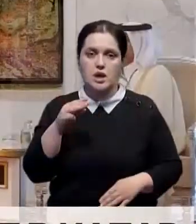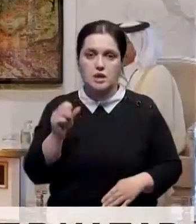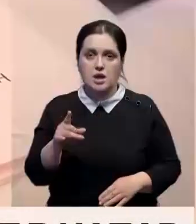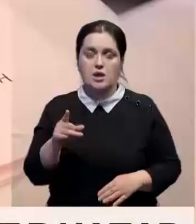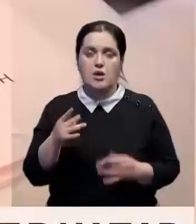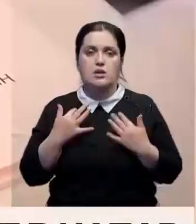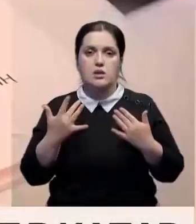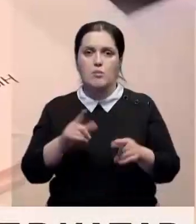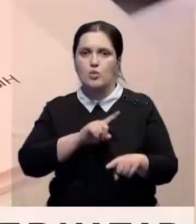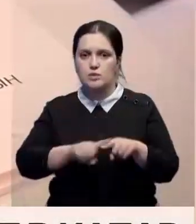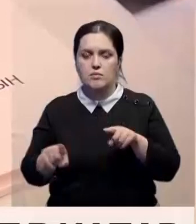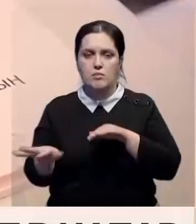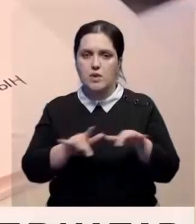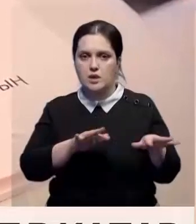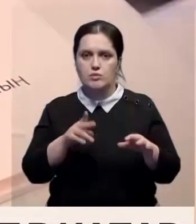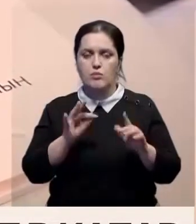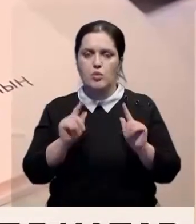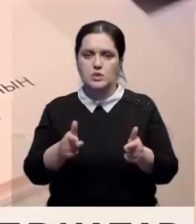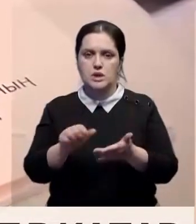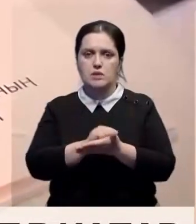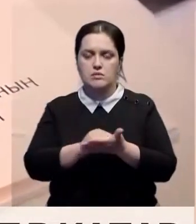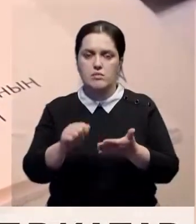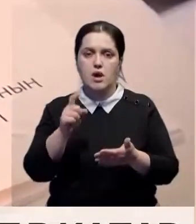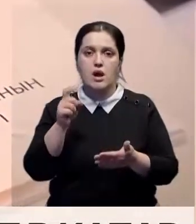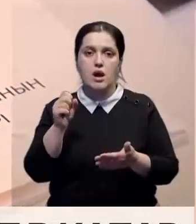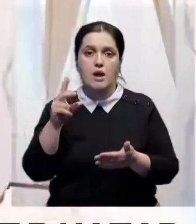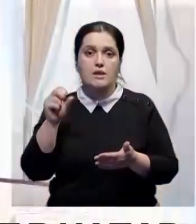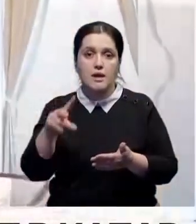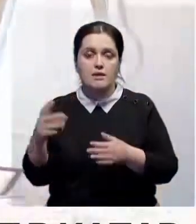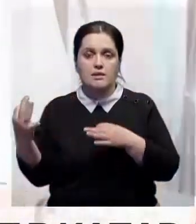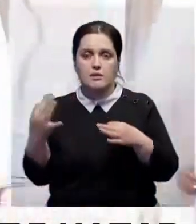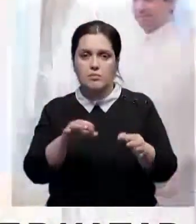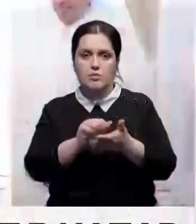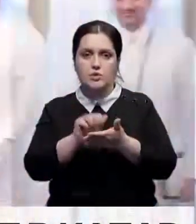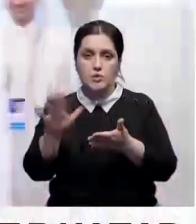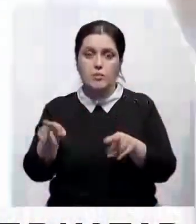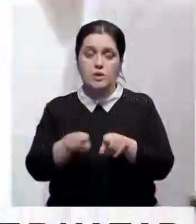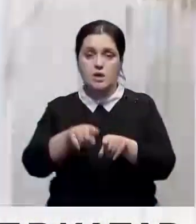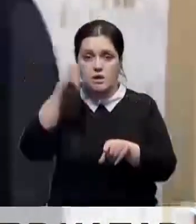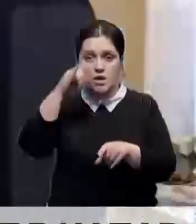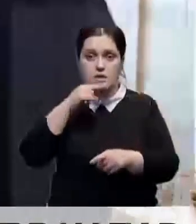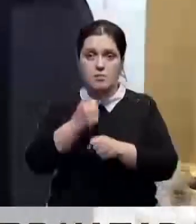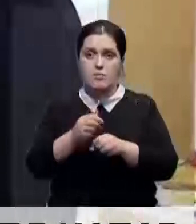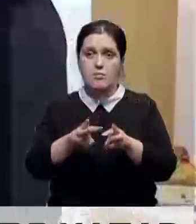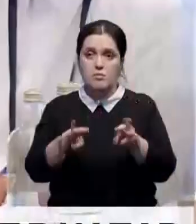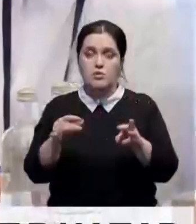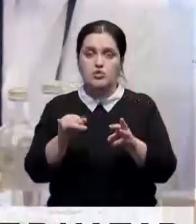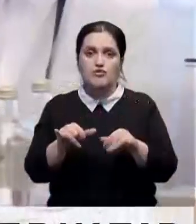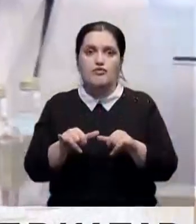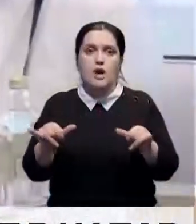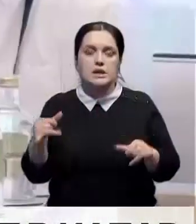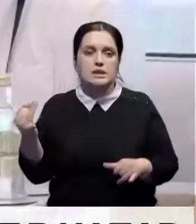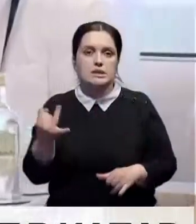для этого необходимо ускорить процедуры по согласованию халяль-сертификатов между странами. Также казахстанский премьер-министр отметил возросший интерес